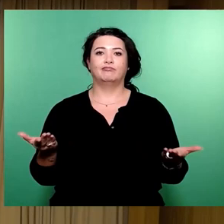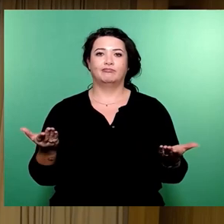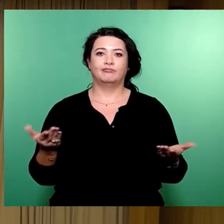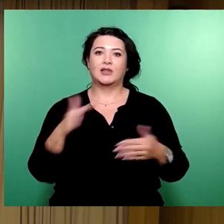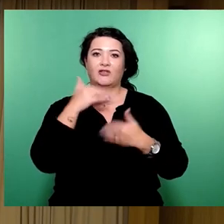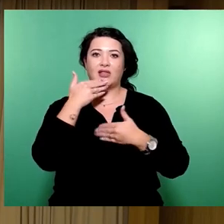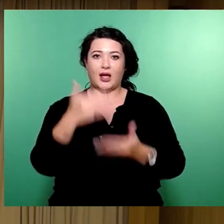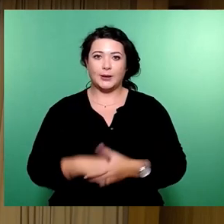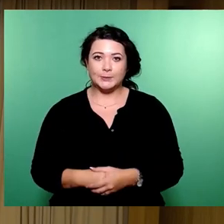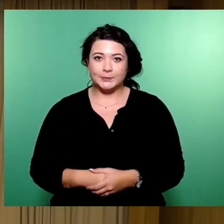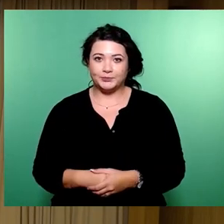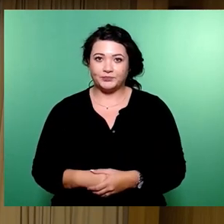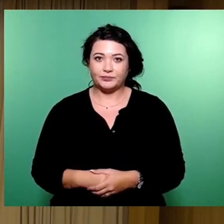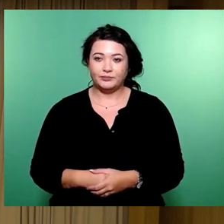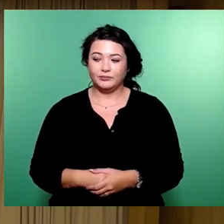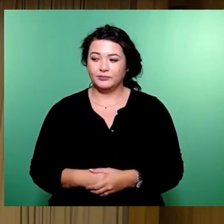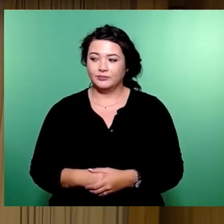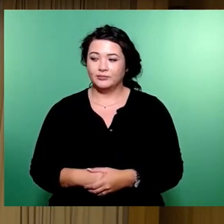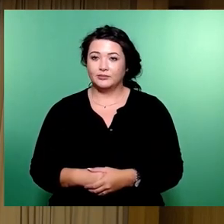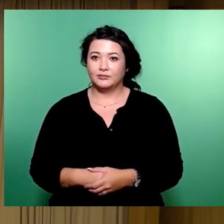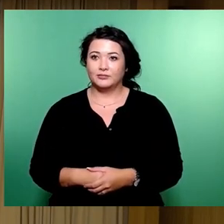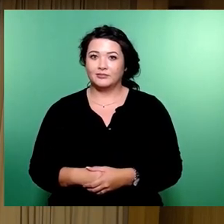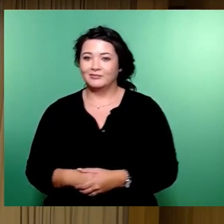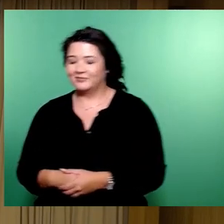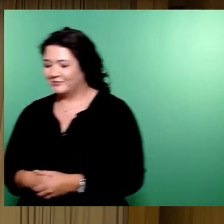So, und zum Abschluss unserer Debatte, Herr Nietzsche.